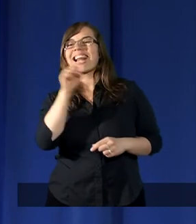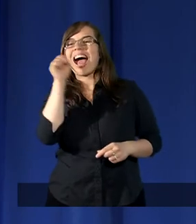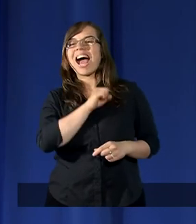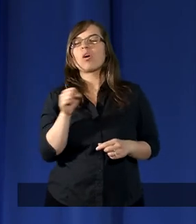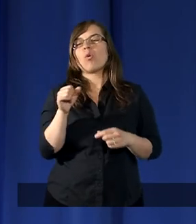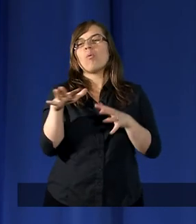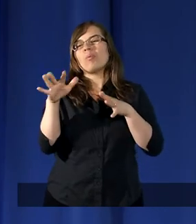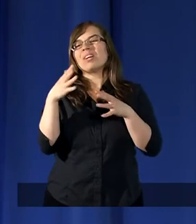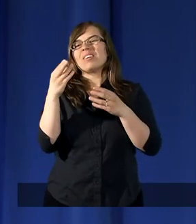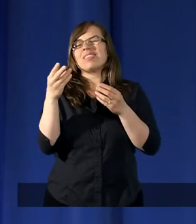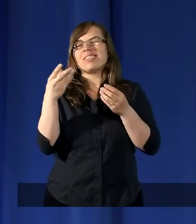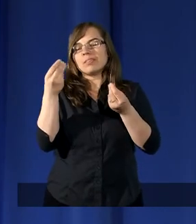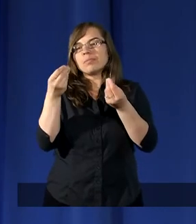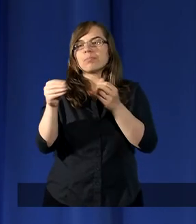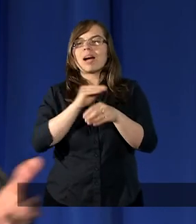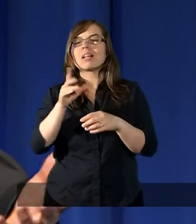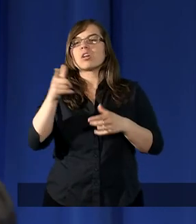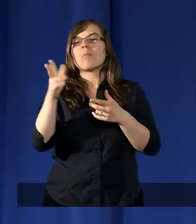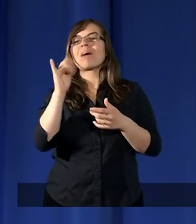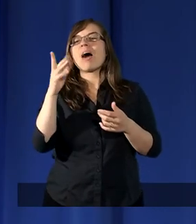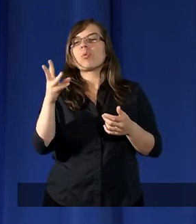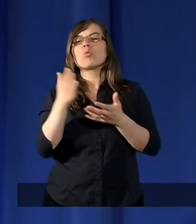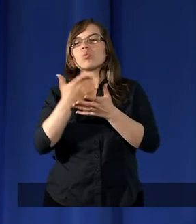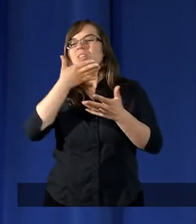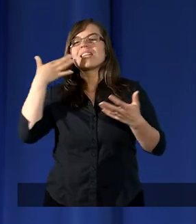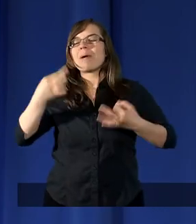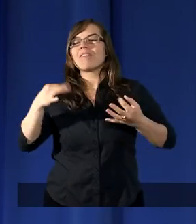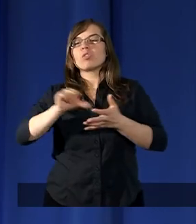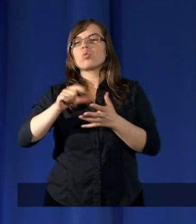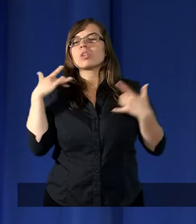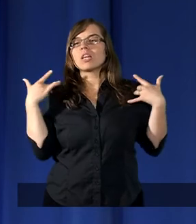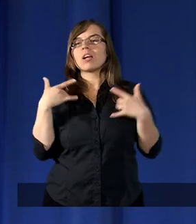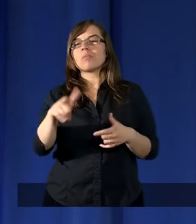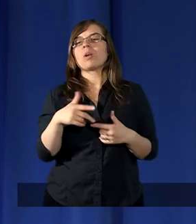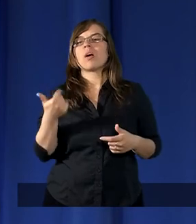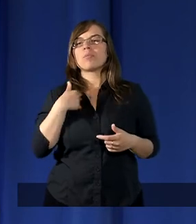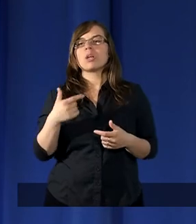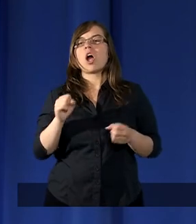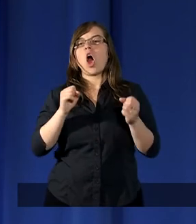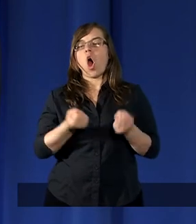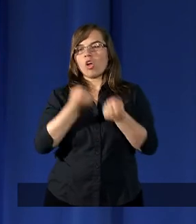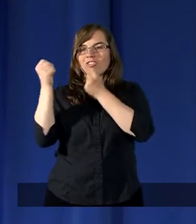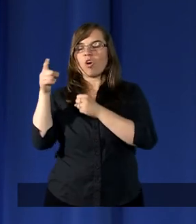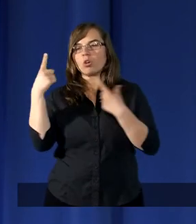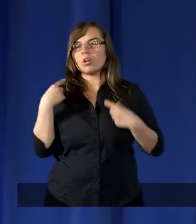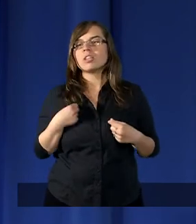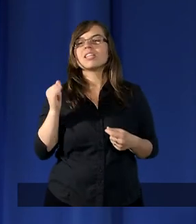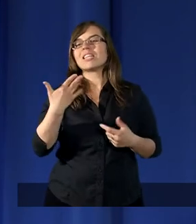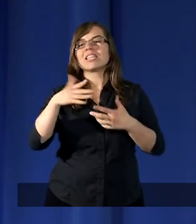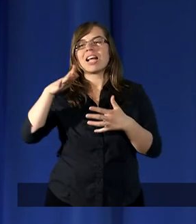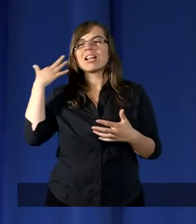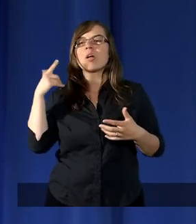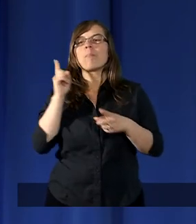Nysę brat Brat Rusek już niestety nie ma gościów żyjących mnie odwoził i